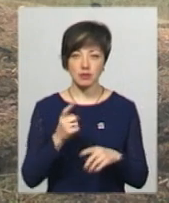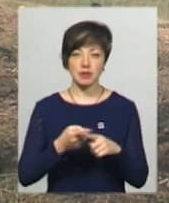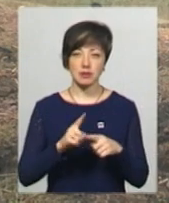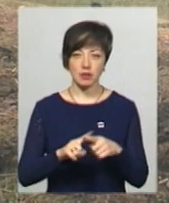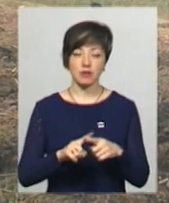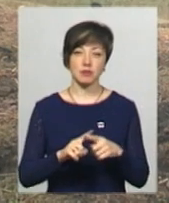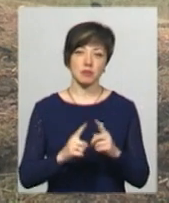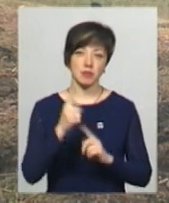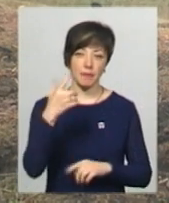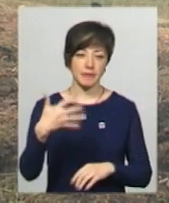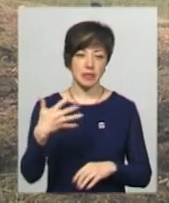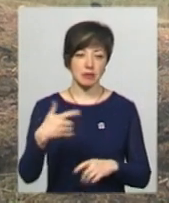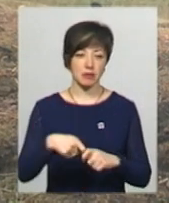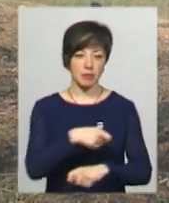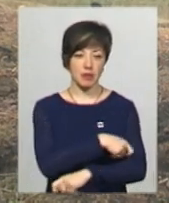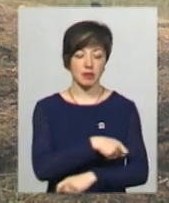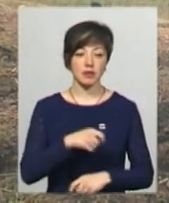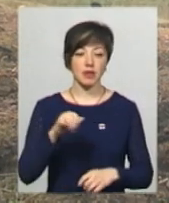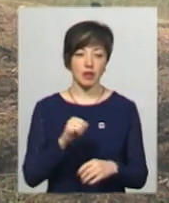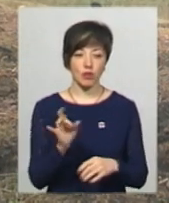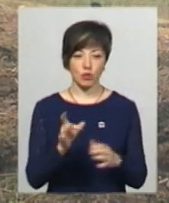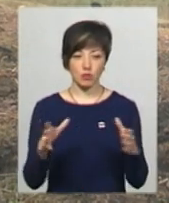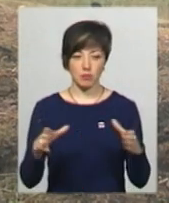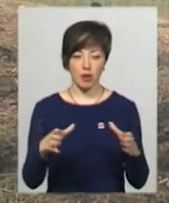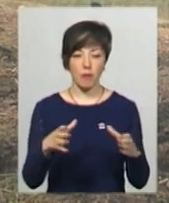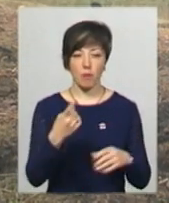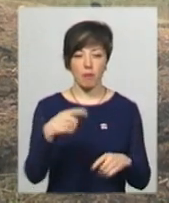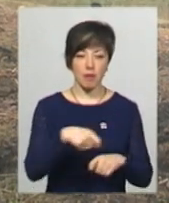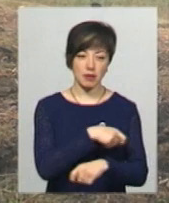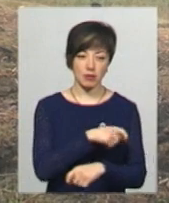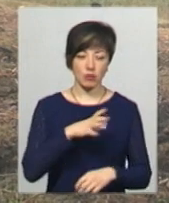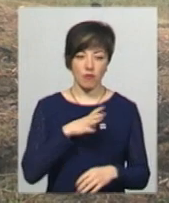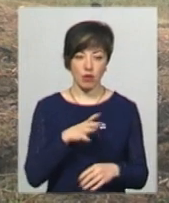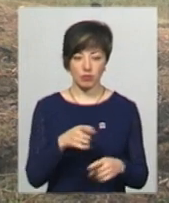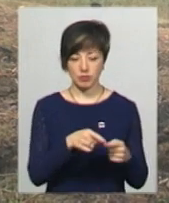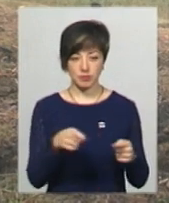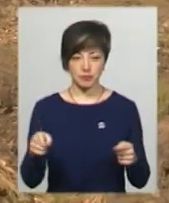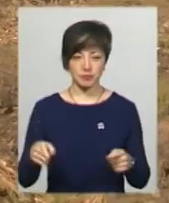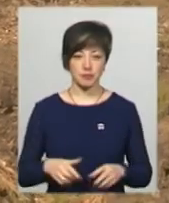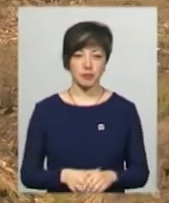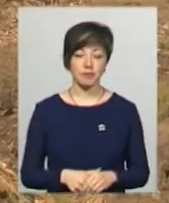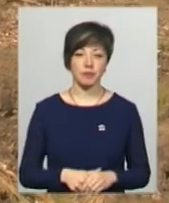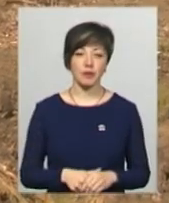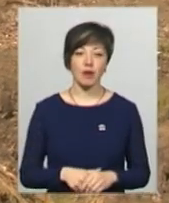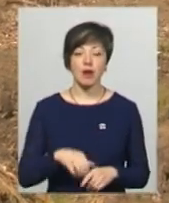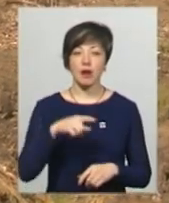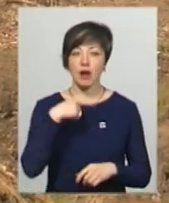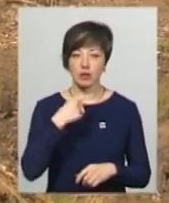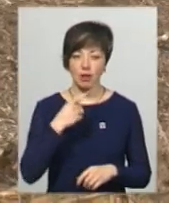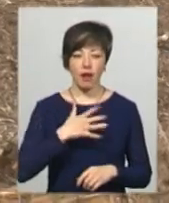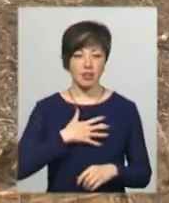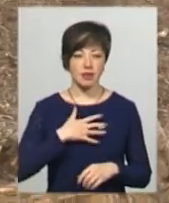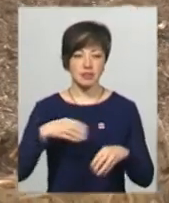вони досягають висоти до 50 метрів. І в діаметрі метр-півтора бувають екземпляри. Віталій Гаврилюк каже,